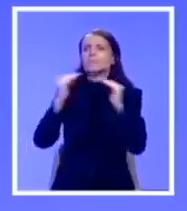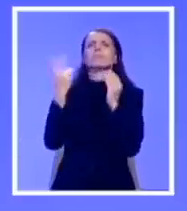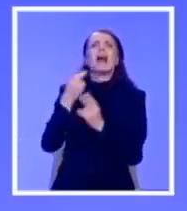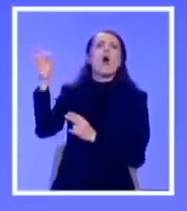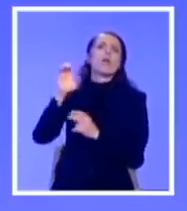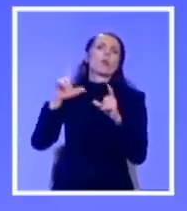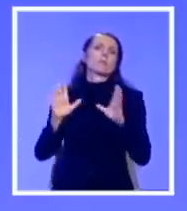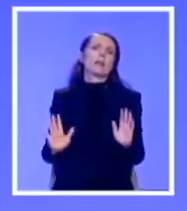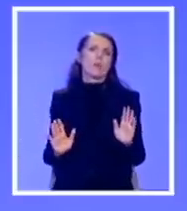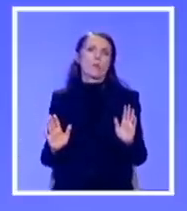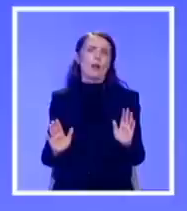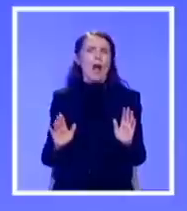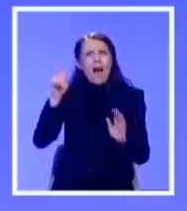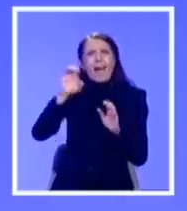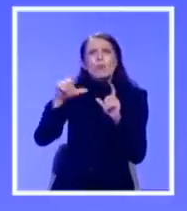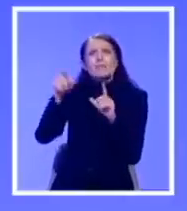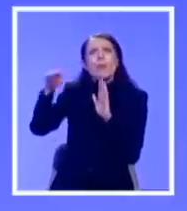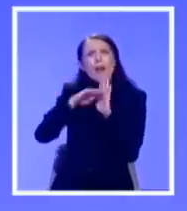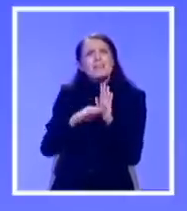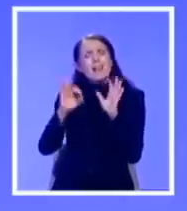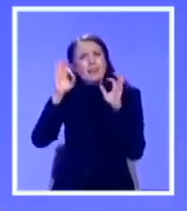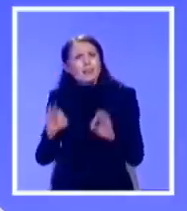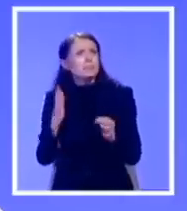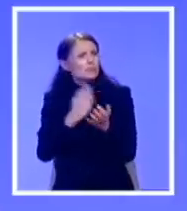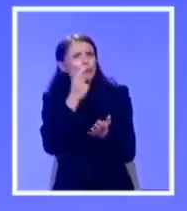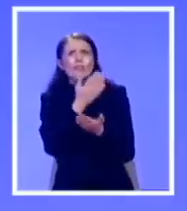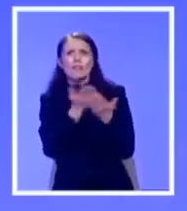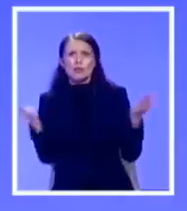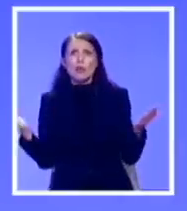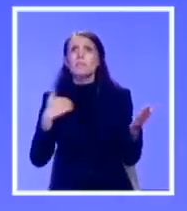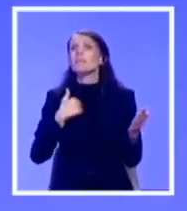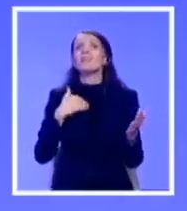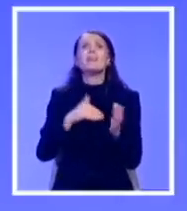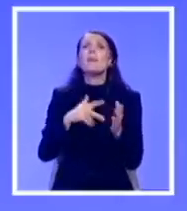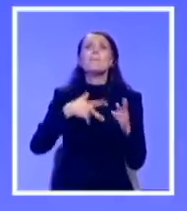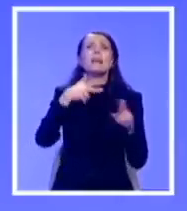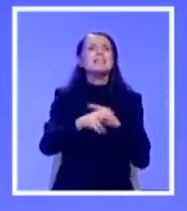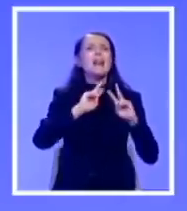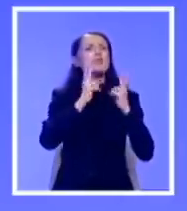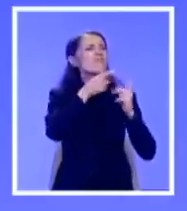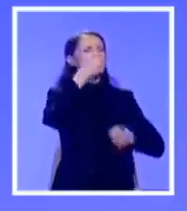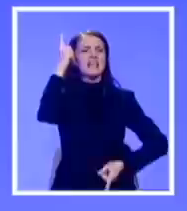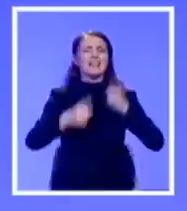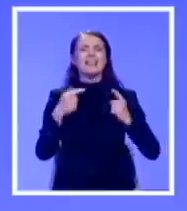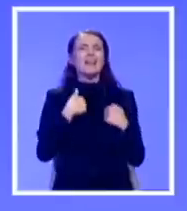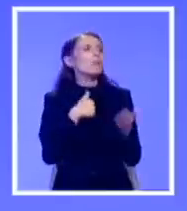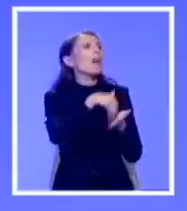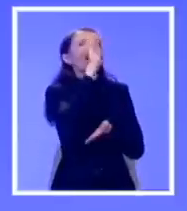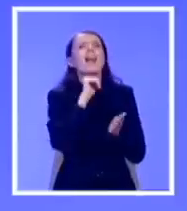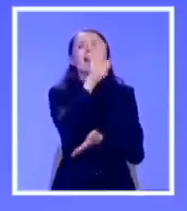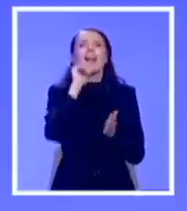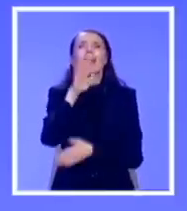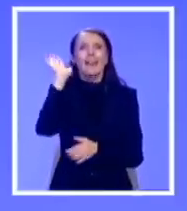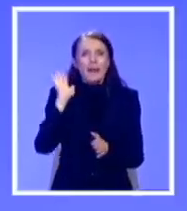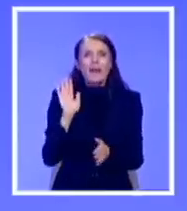evropskih onih, koji su zaista krojeni po meri čoveka. Naravno, ono što treba da uradimo je da predstavimo da se udvaramo svetskim diktatorima i autokratama i da raskrstimo sa